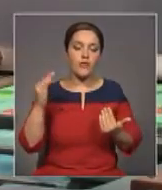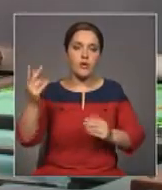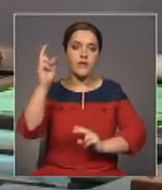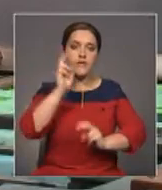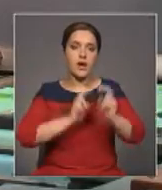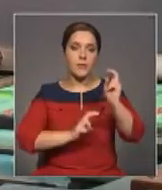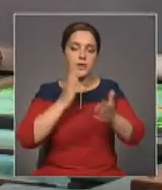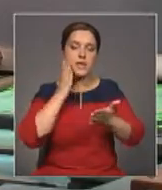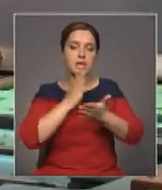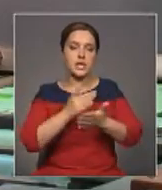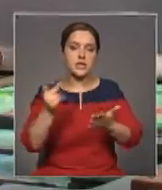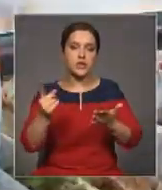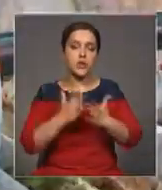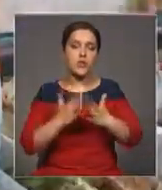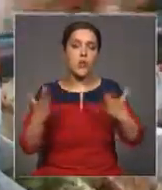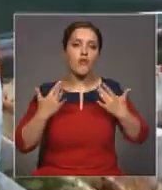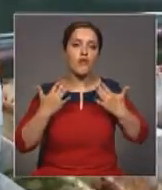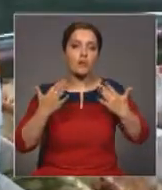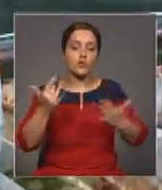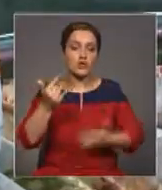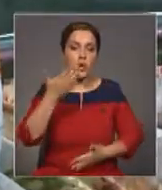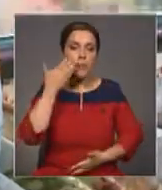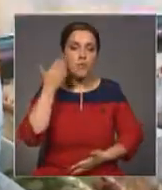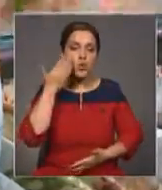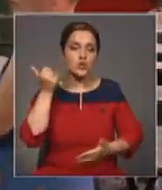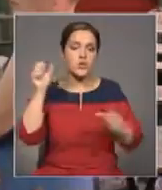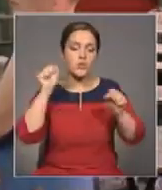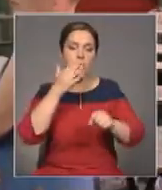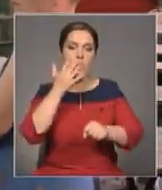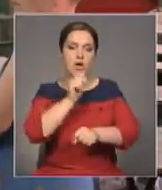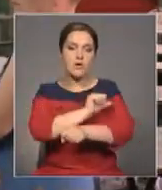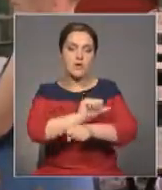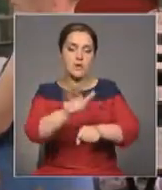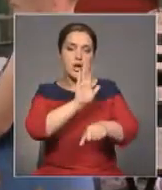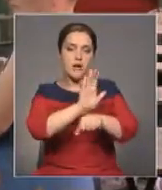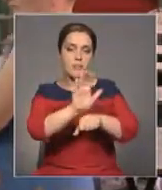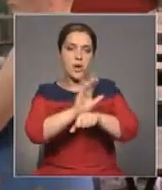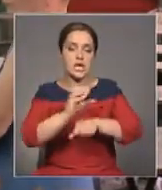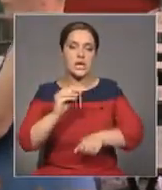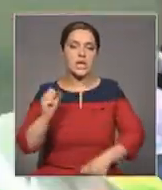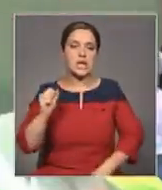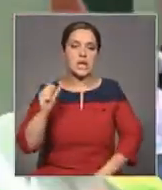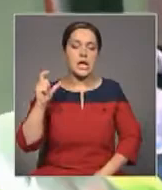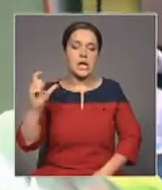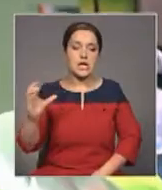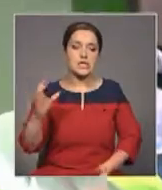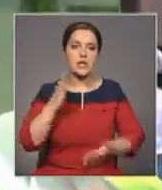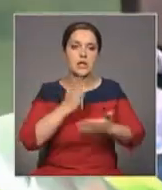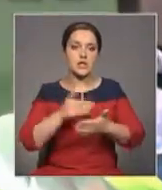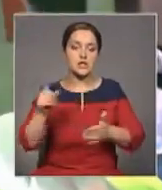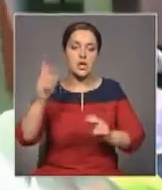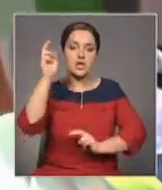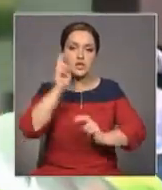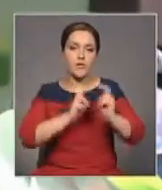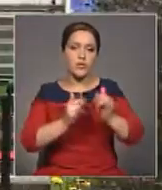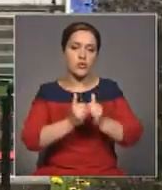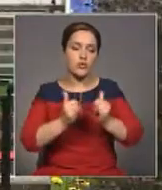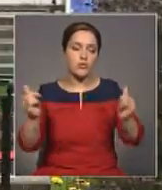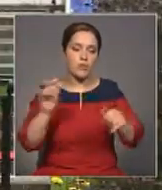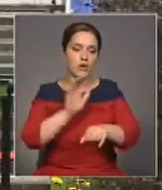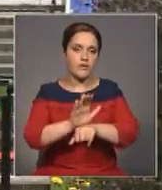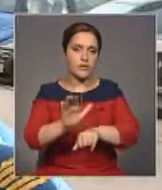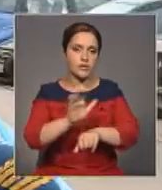Ведь благодаря ЕАЭС стало проще завозить сырье и вывозить за рубеж готовую продукцию. Как результат, местные предприятия наращивают мощности.